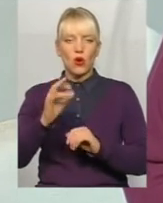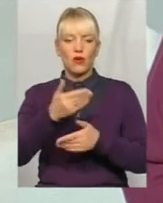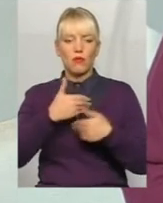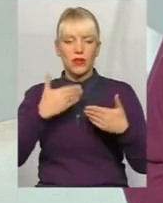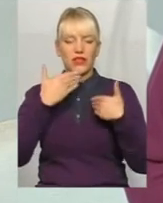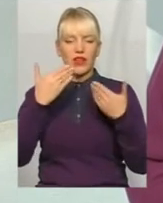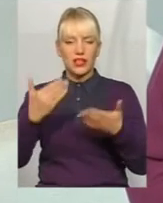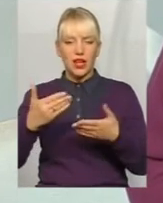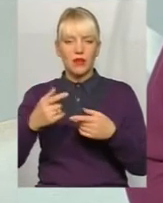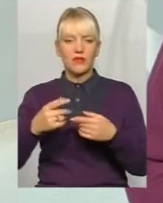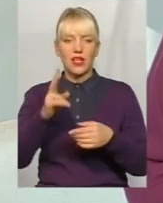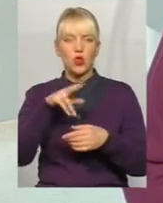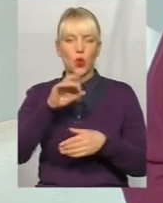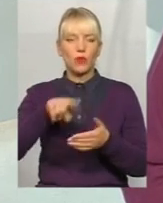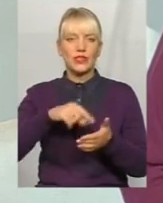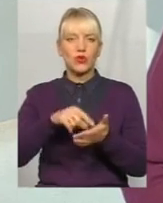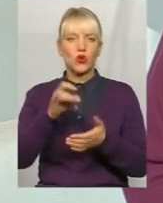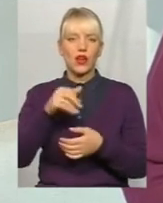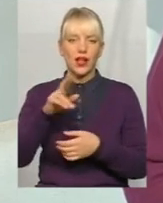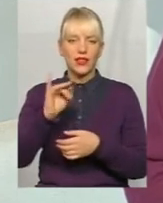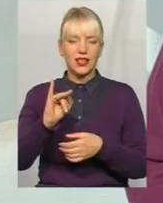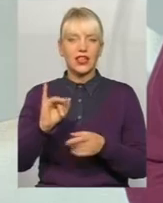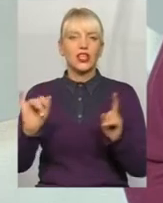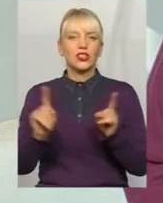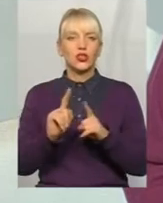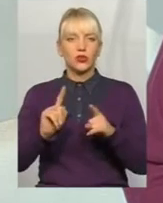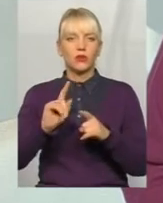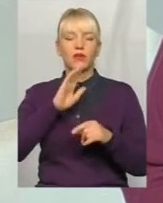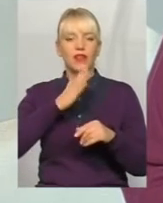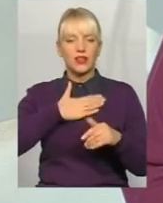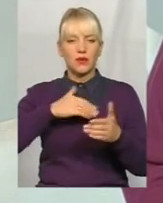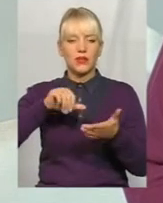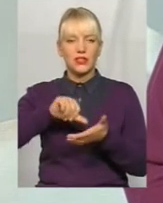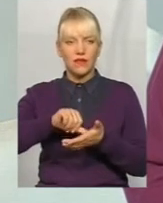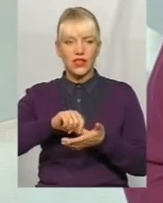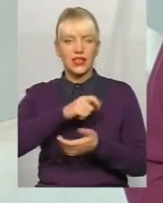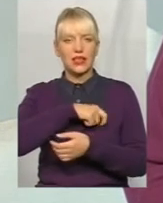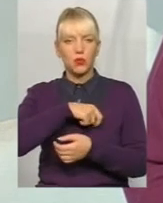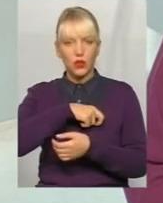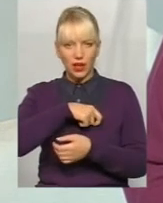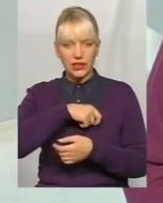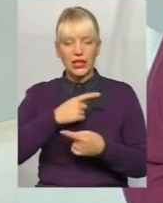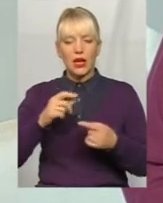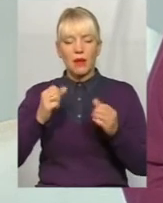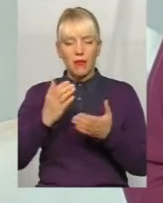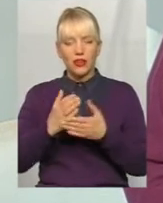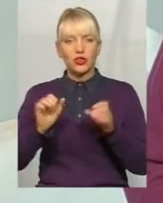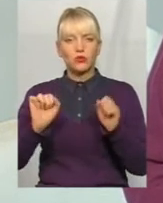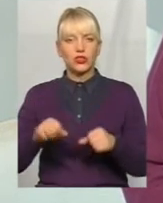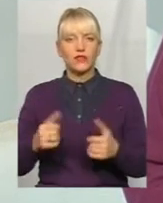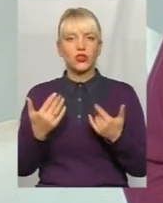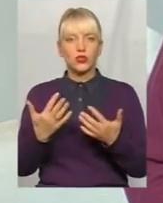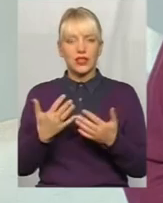координаційну раду, через депутатів, для того, щоб, як наші єдині представники в міській раді депутати, мають можливість, оскільки